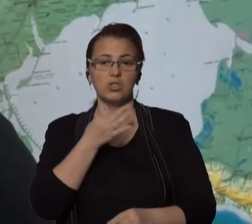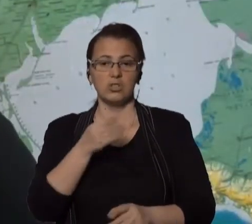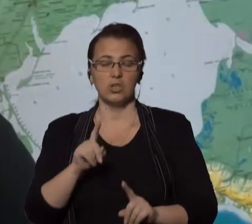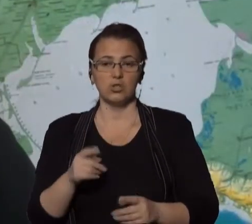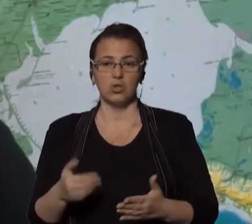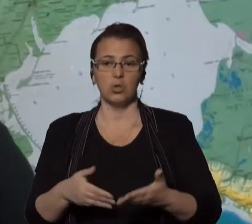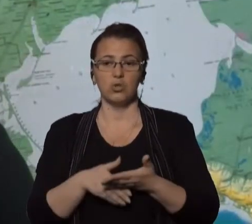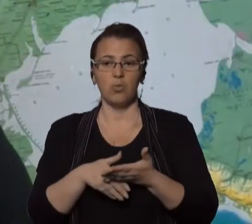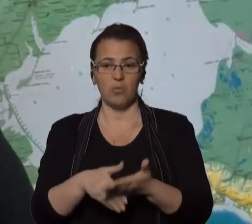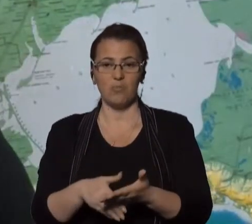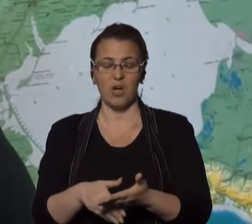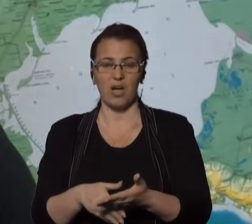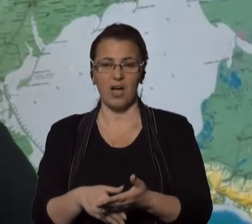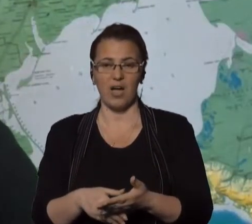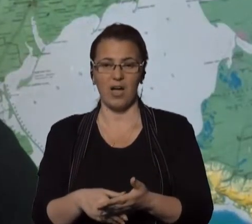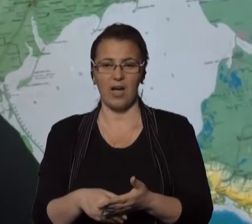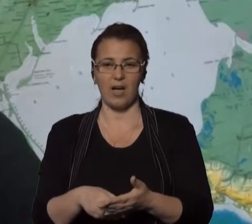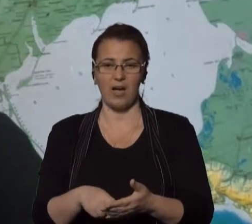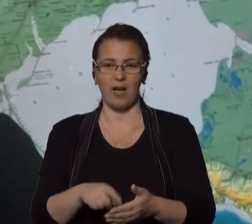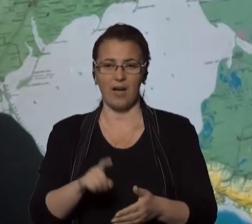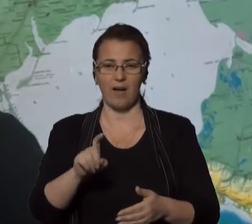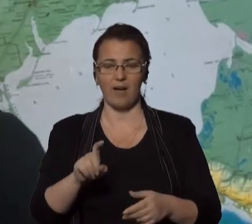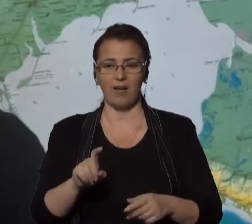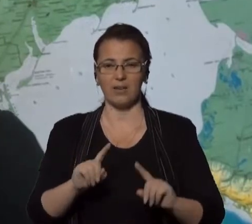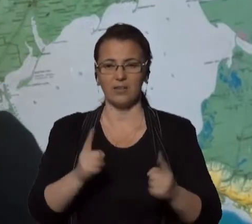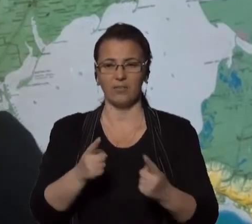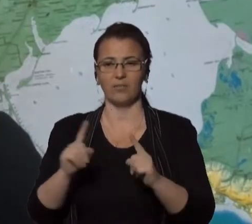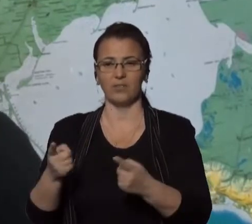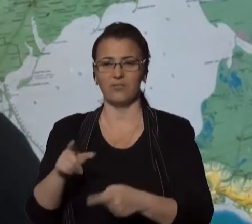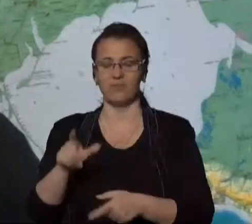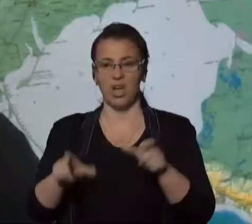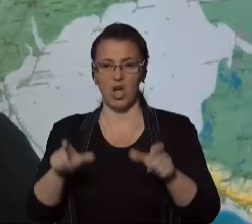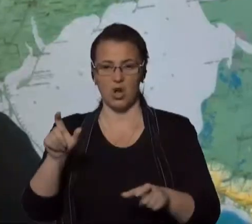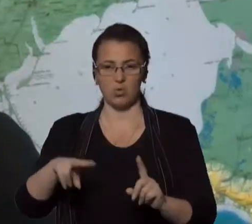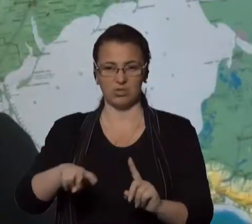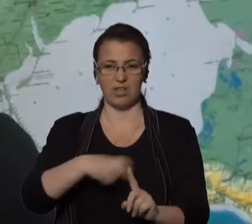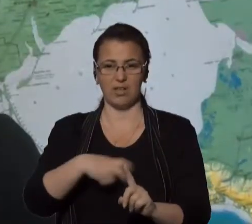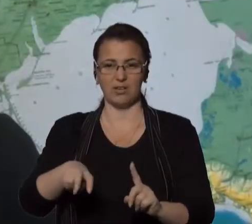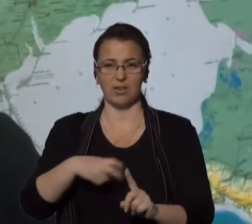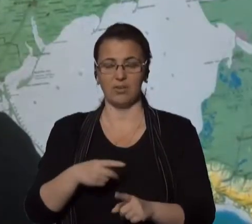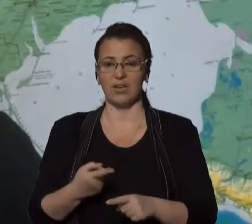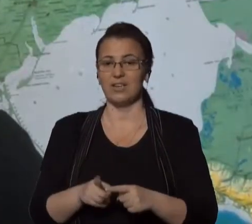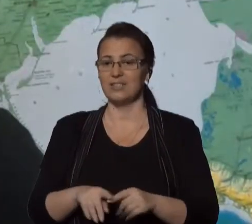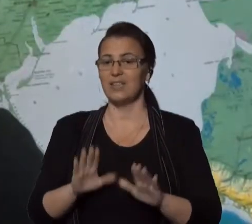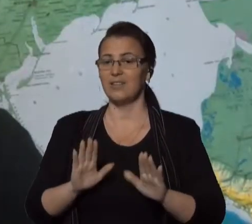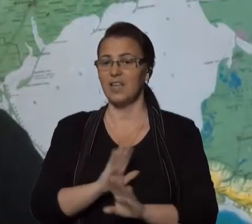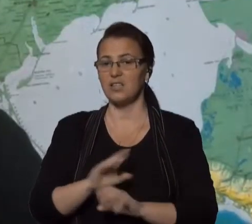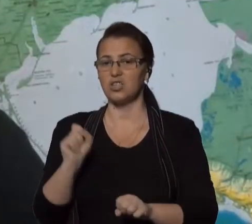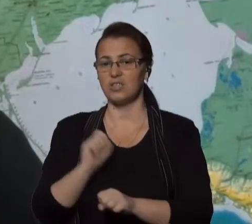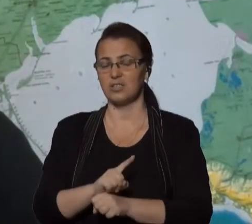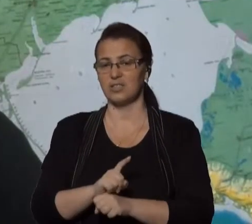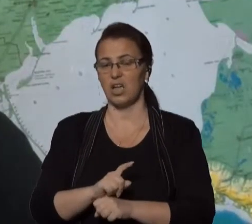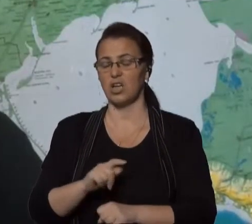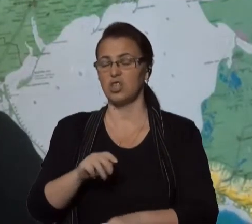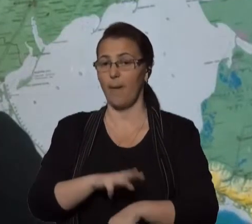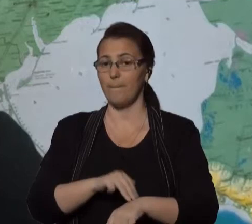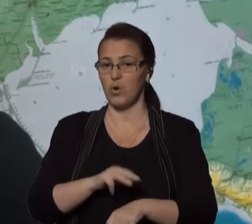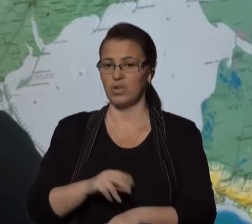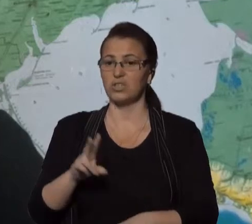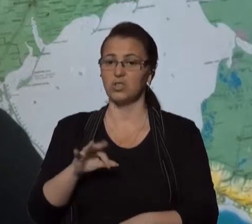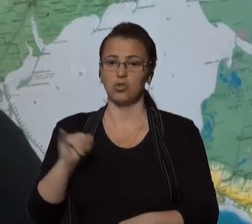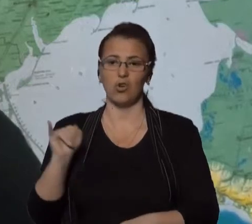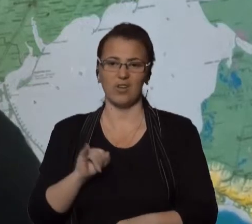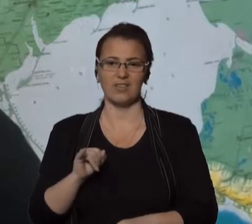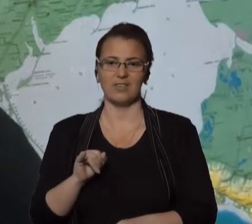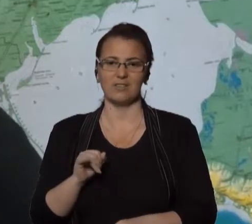виявляти людей з проросійським душком не лише системна робота органів національної поліції, але й пильність кожного